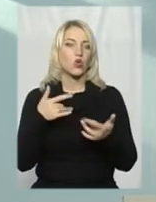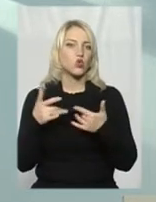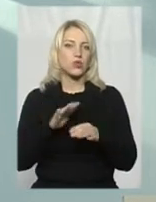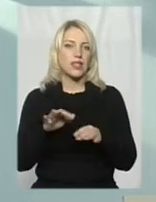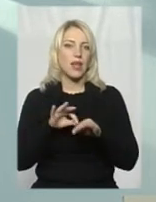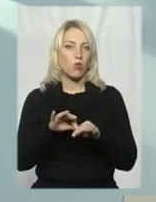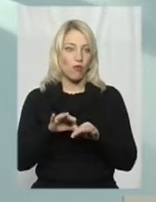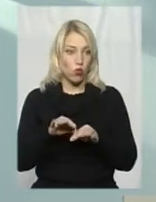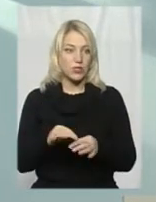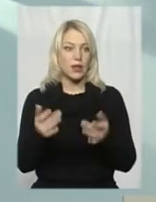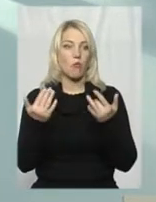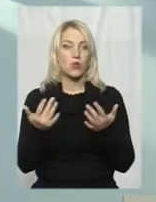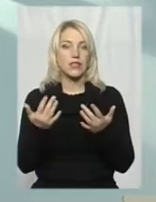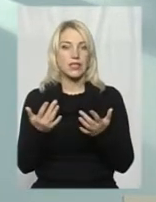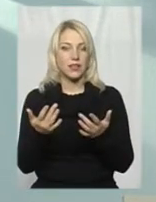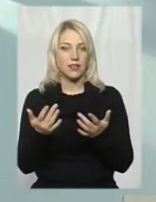оскільки...